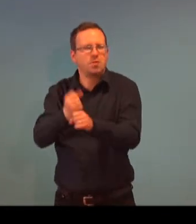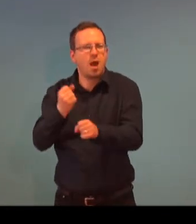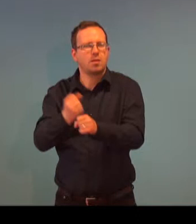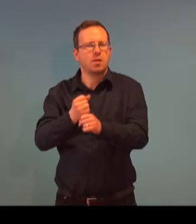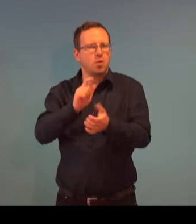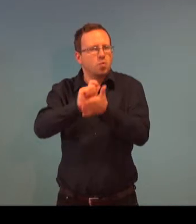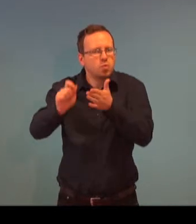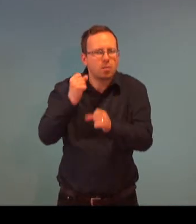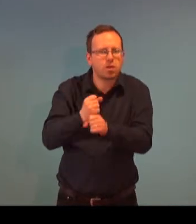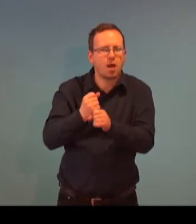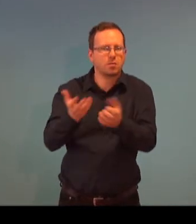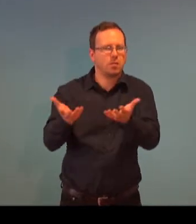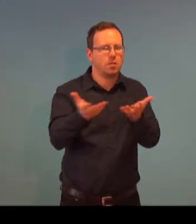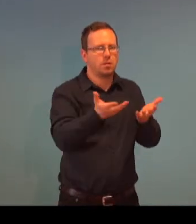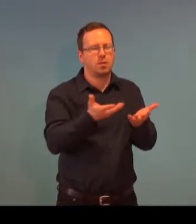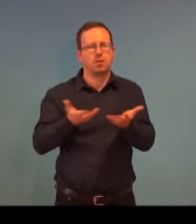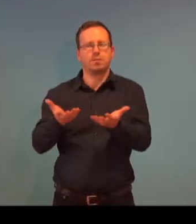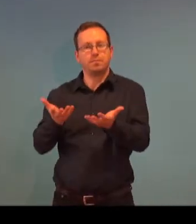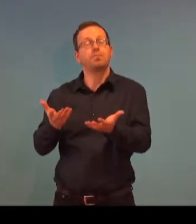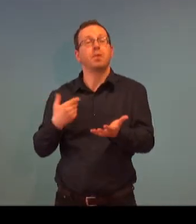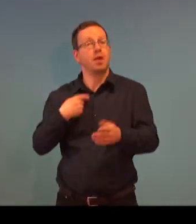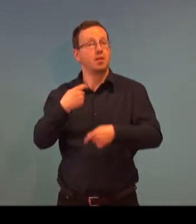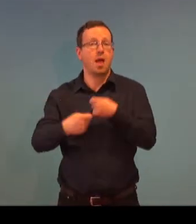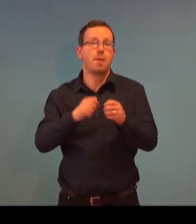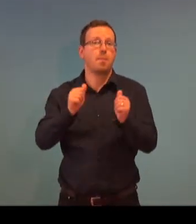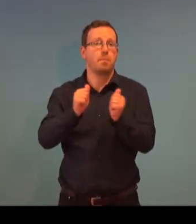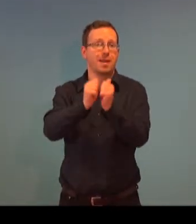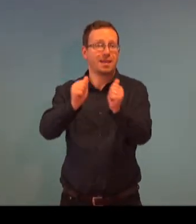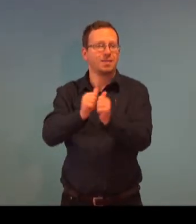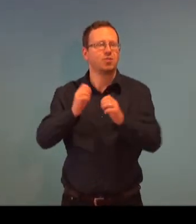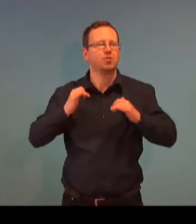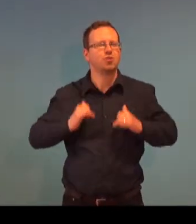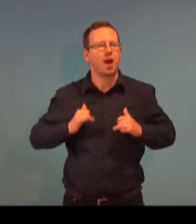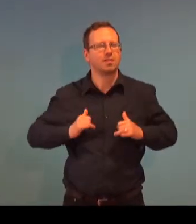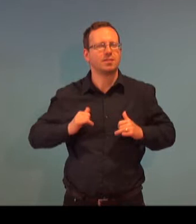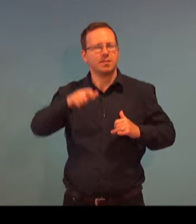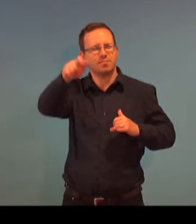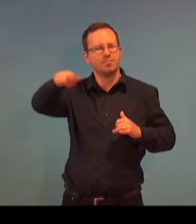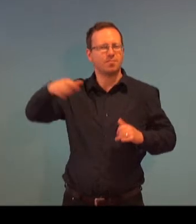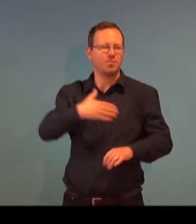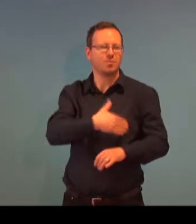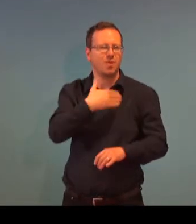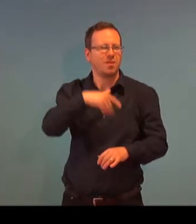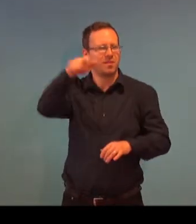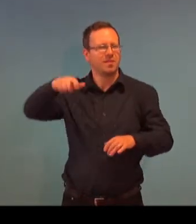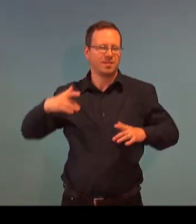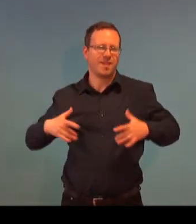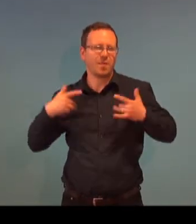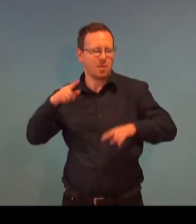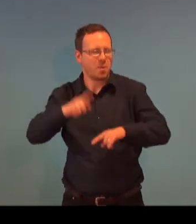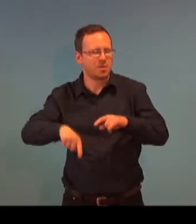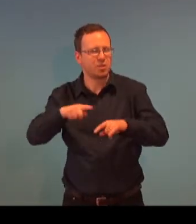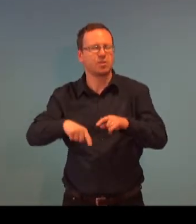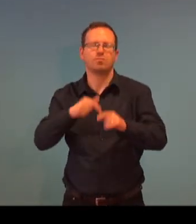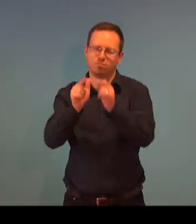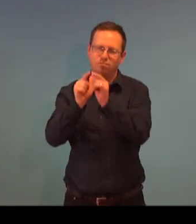pobytem na úřadu práce a potom návrvem do zaměstnání. Děláme také praxe, sežáky se zdravotním